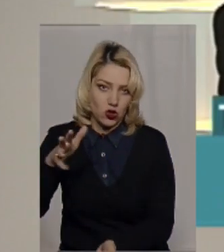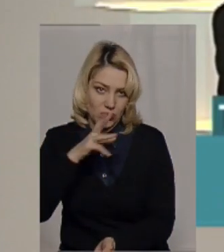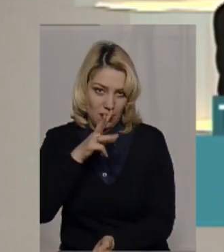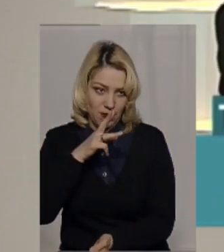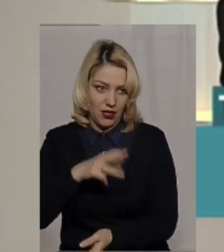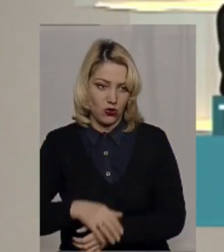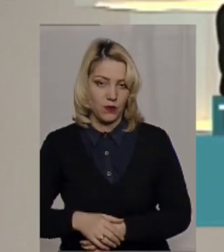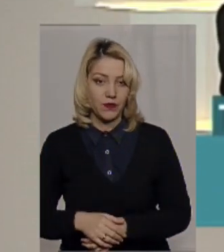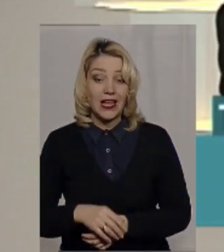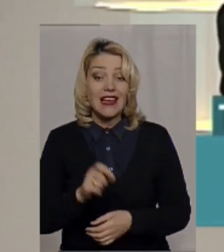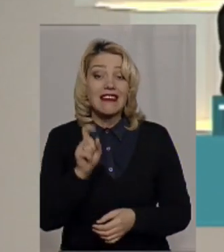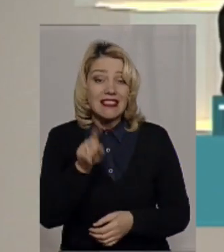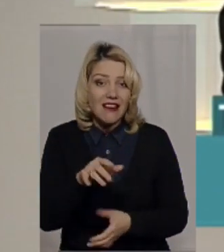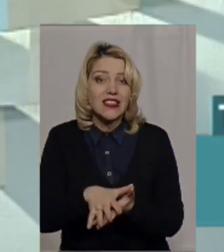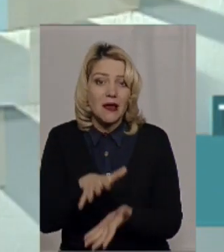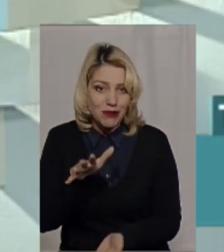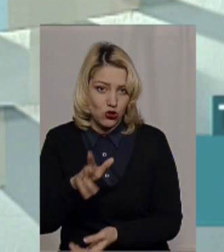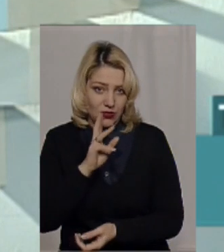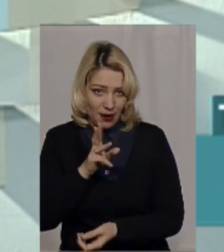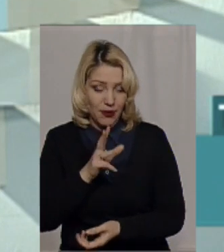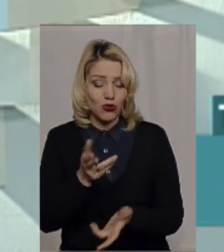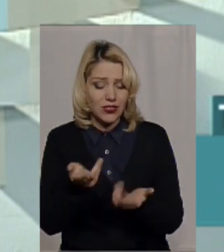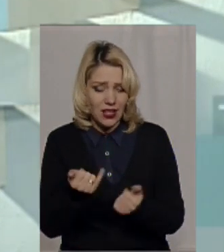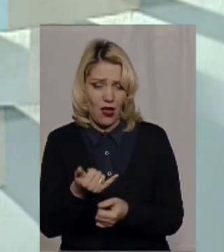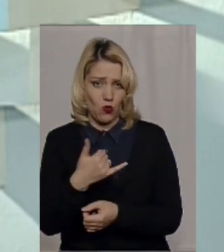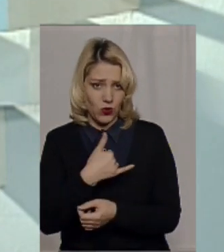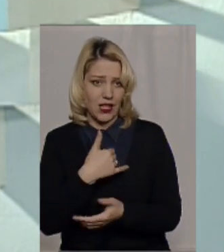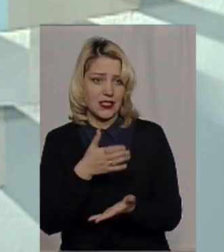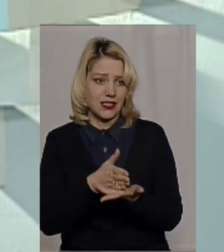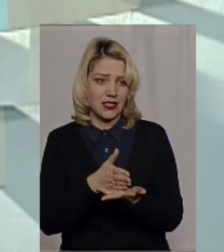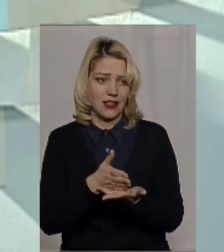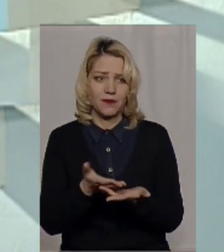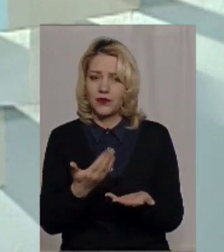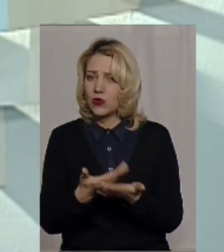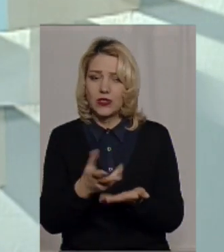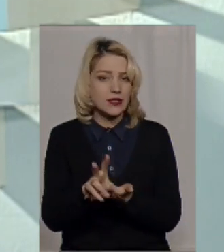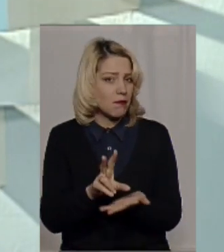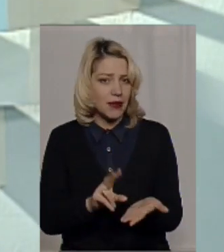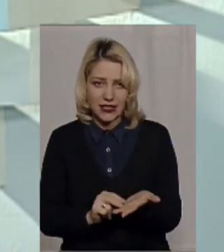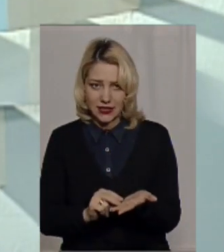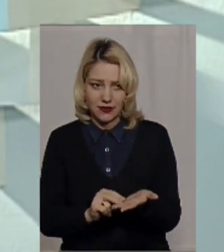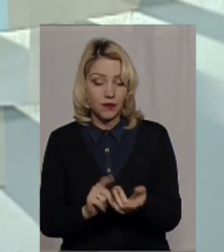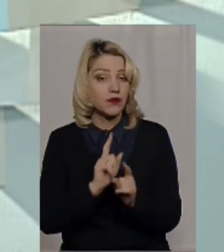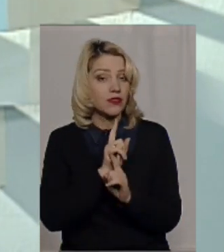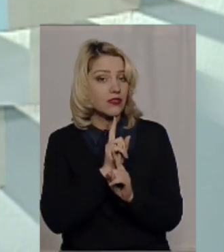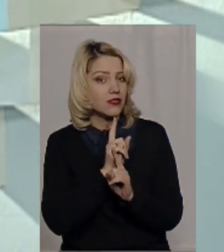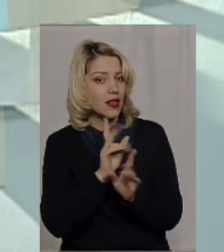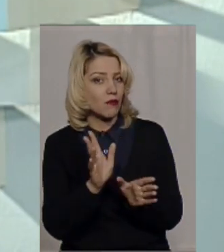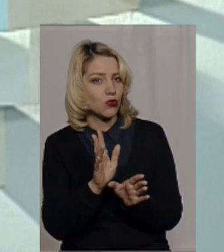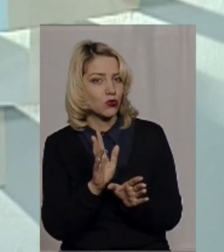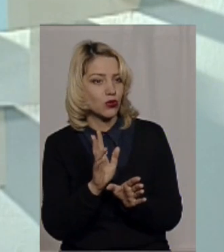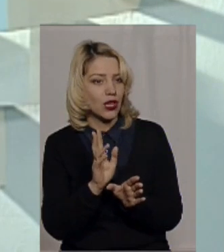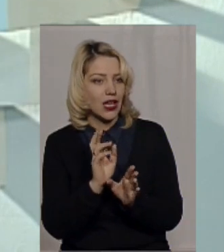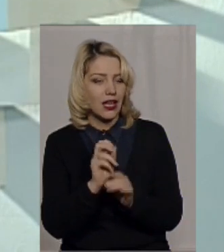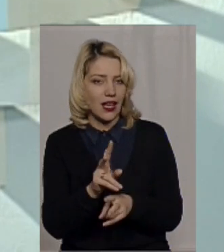трудовій міграції. Навіть на вищу зарплату. Да, в нас є маса прикладів. Не буду, як то,